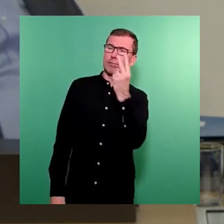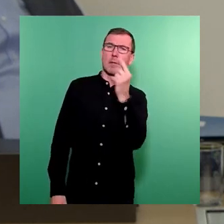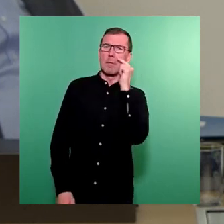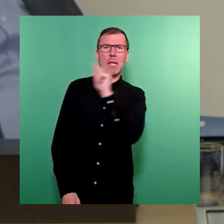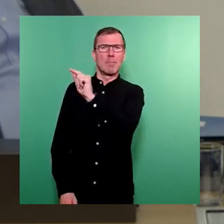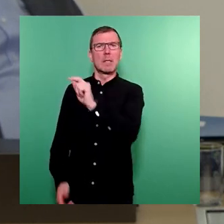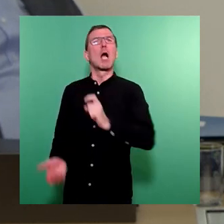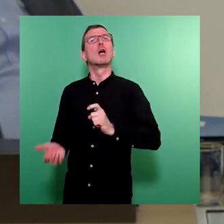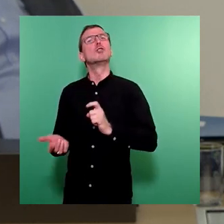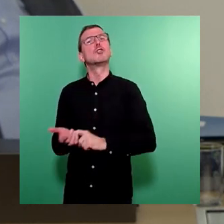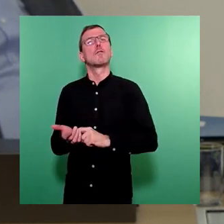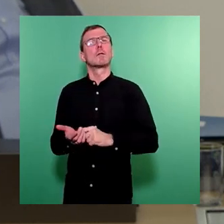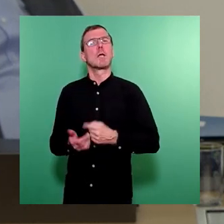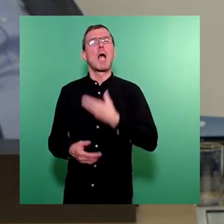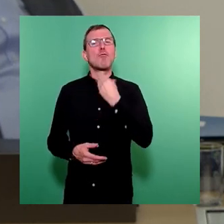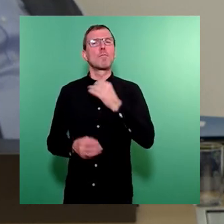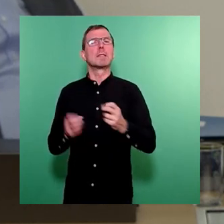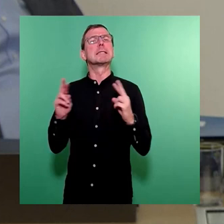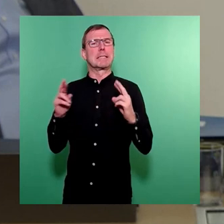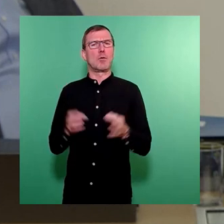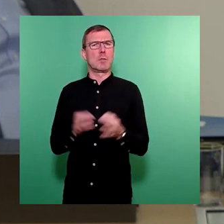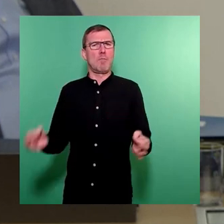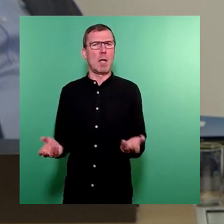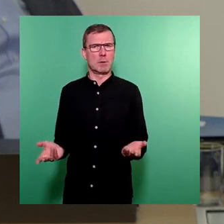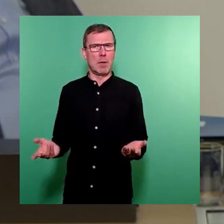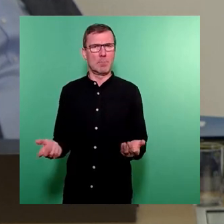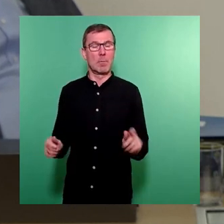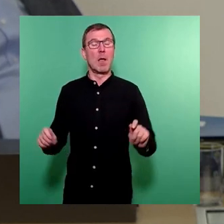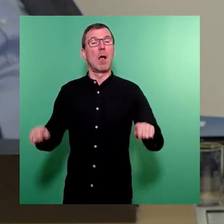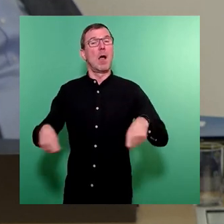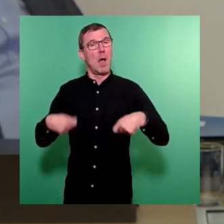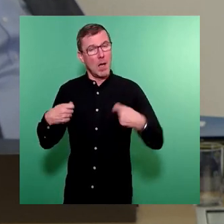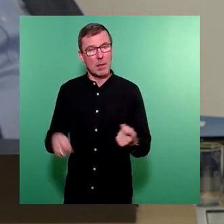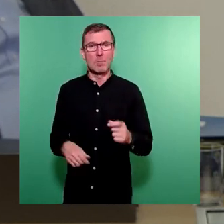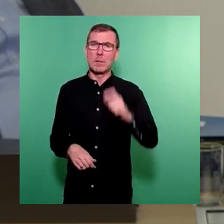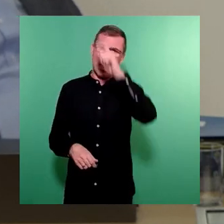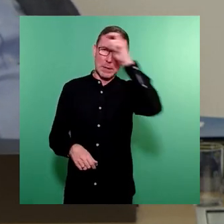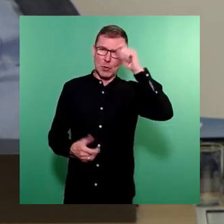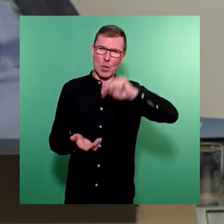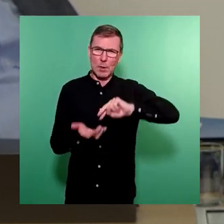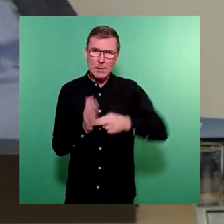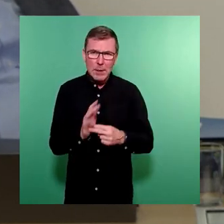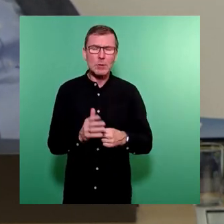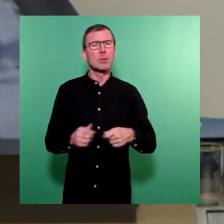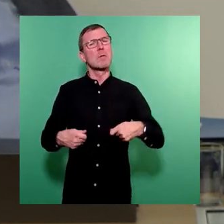sofortige erforderliche Sicherungsmaßnahmen. Im Ergebnis der ingenieurtechnischen als auch der